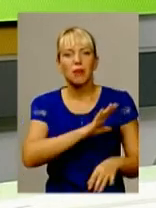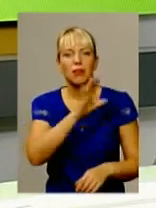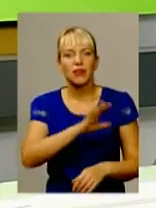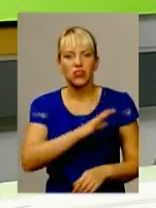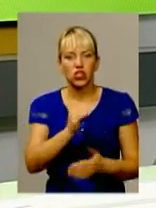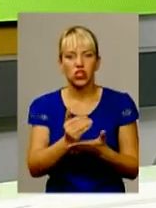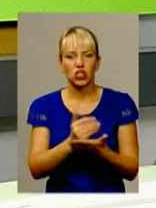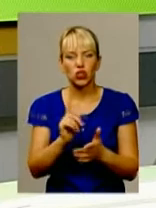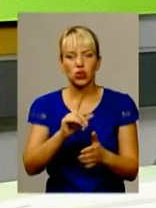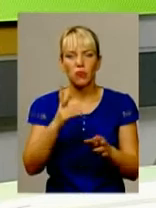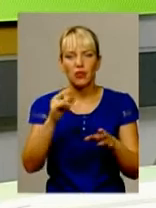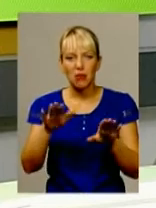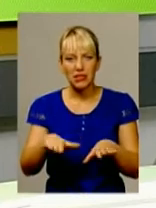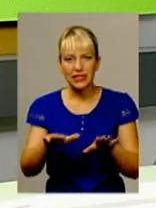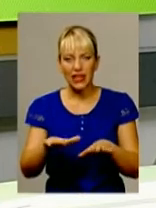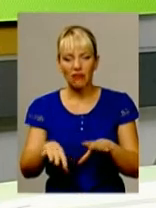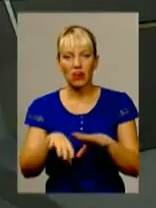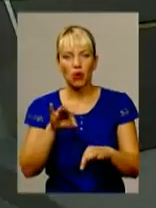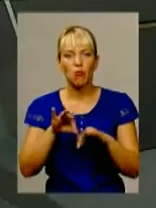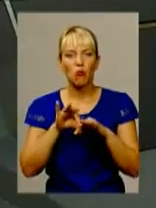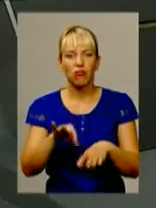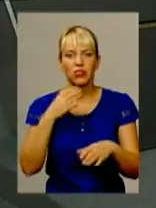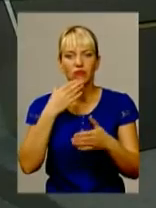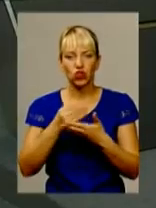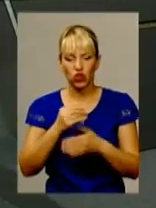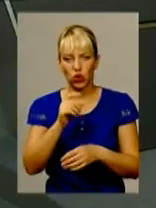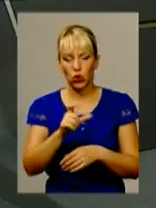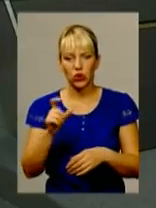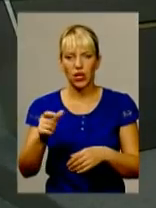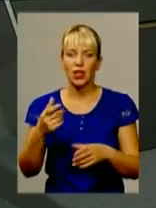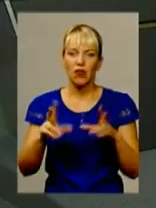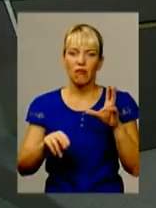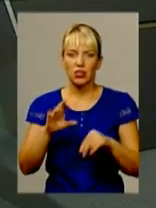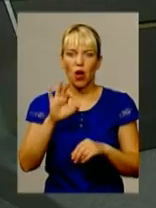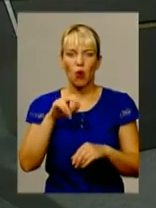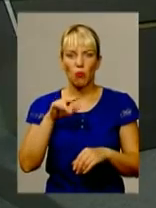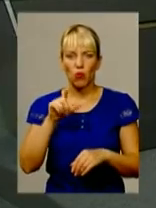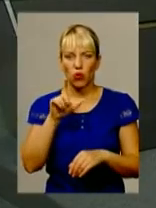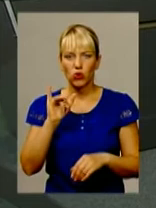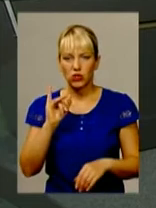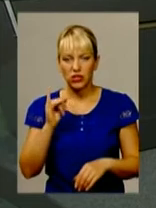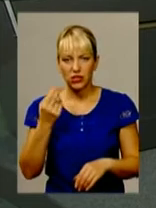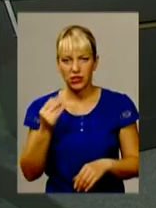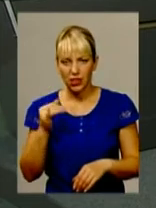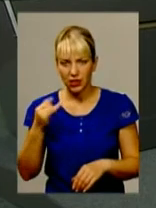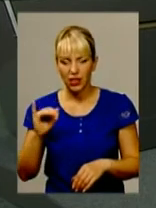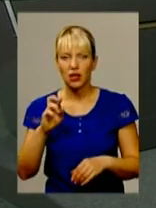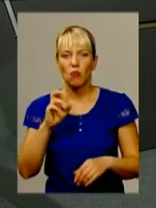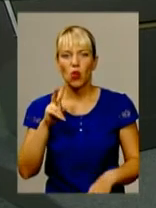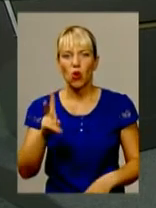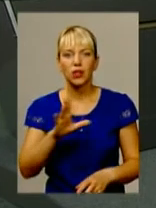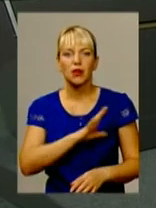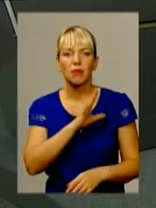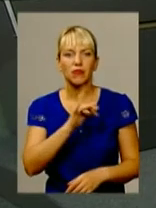на місцевих виборах, провести своїх людей. І такими партіями Рада Майдану вважає опозиційний блок, де зібрані одні регіонали, він